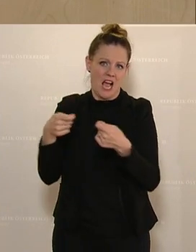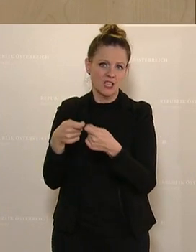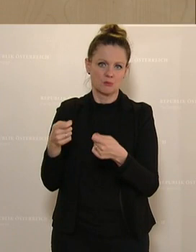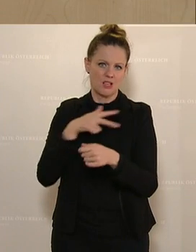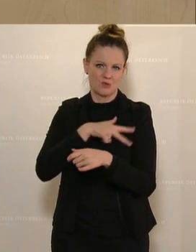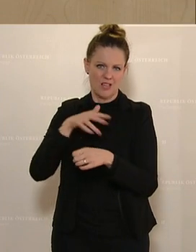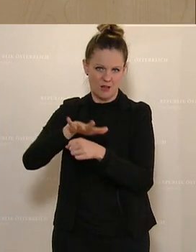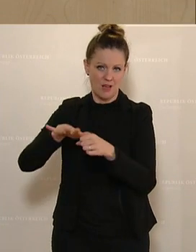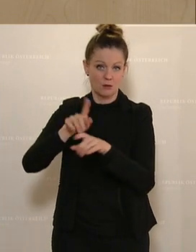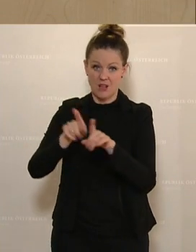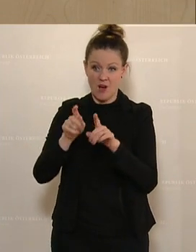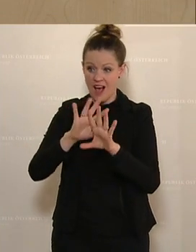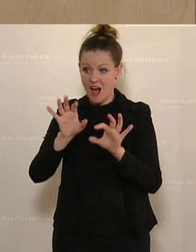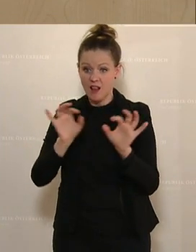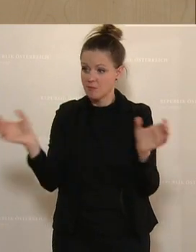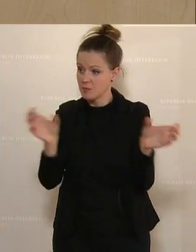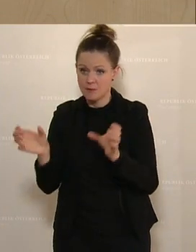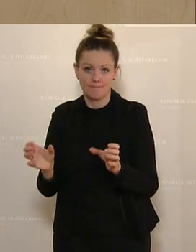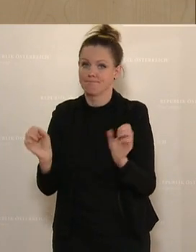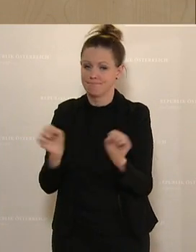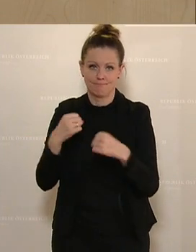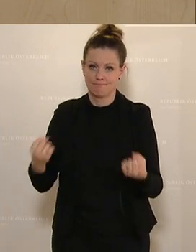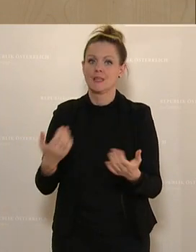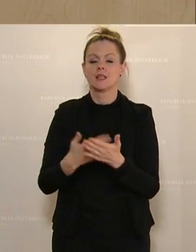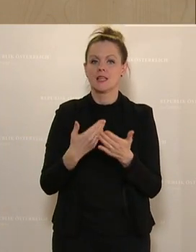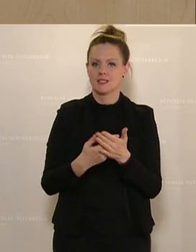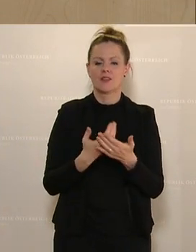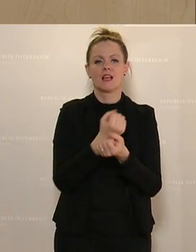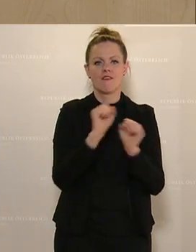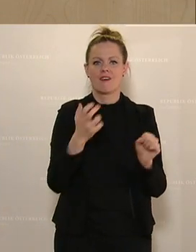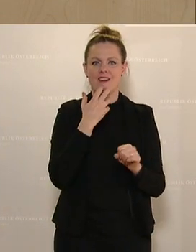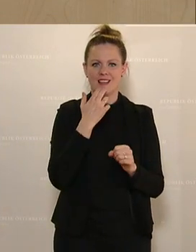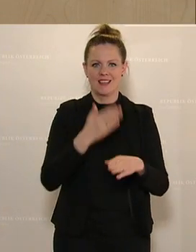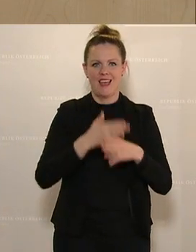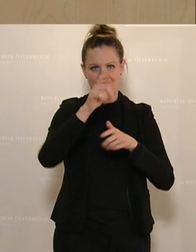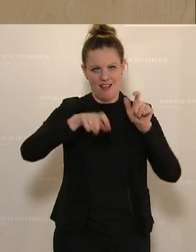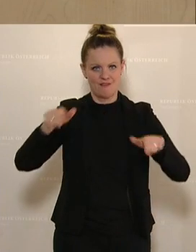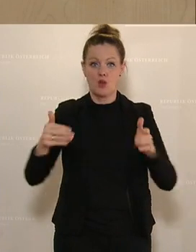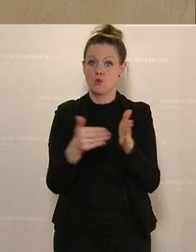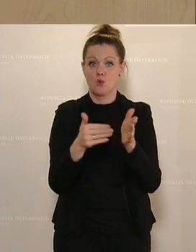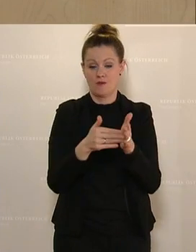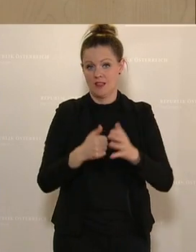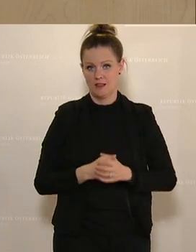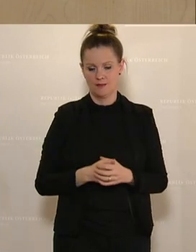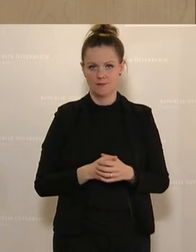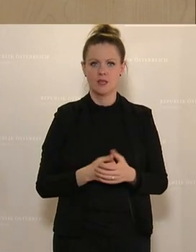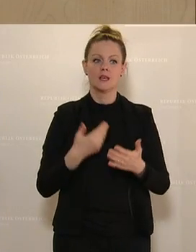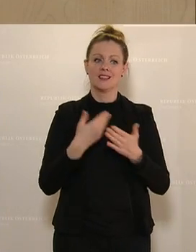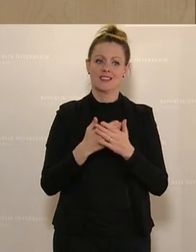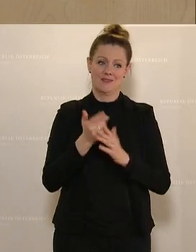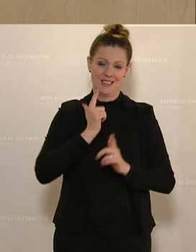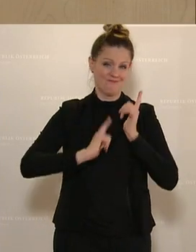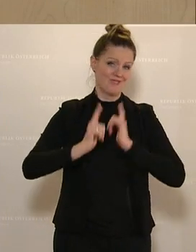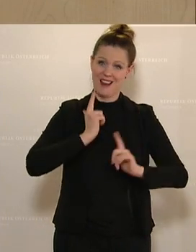und nicht immer abgedeckt werden kann. Letztendlich hier definitiv die freiwilligen Helfer notwendig sind. Deshalb tut es uns